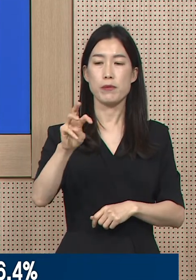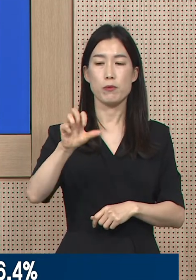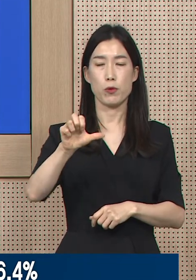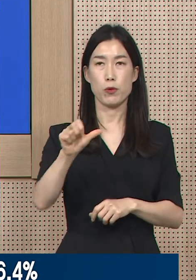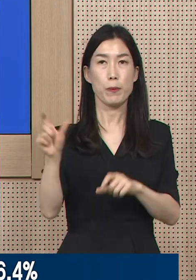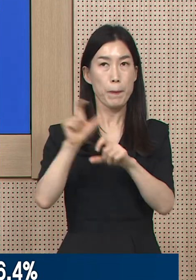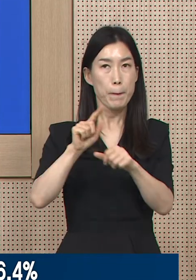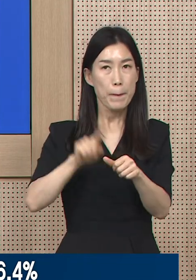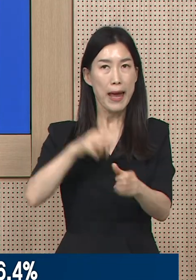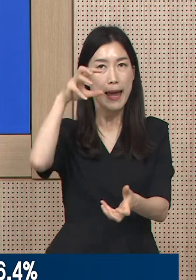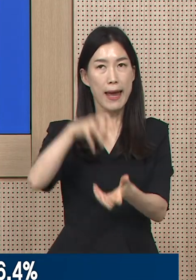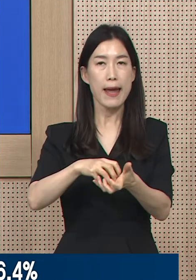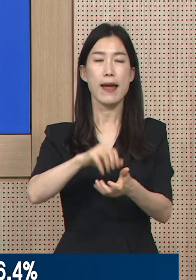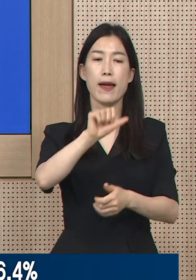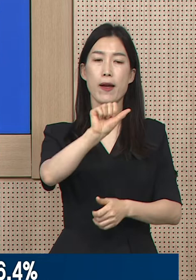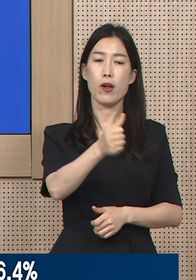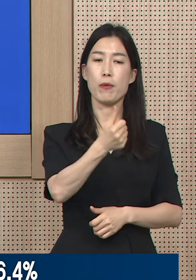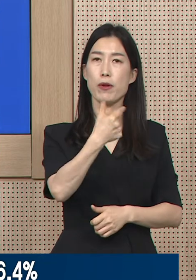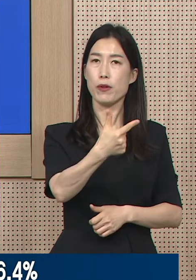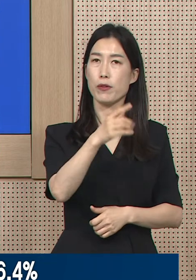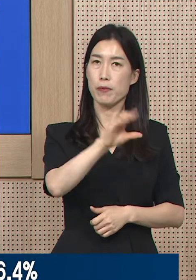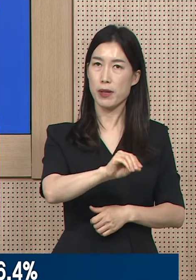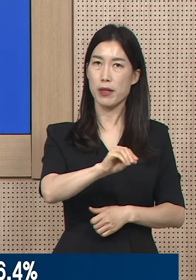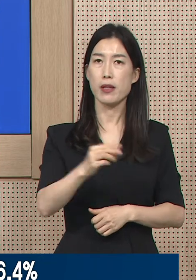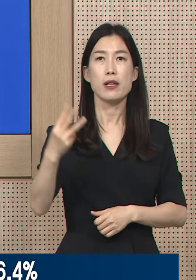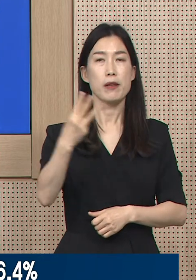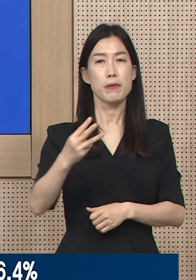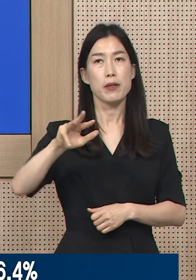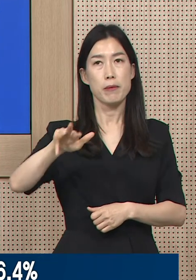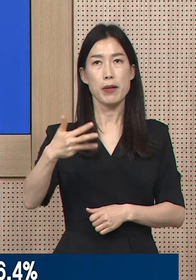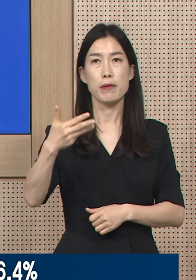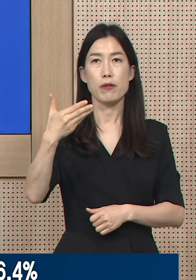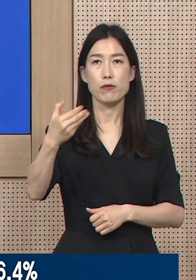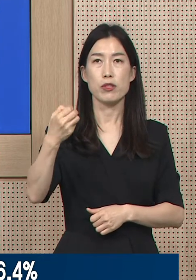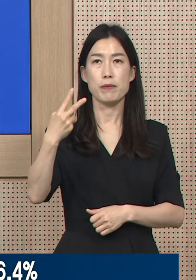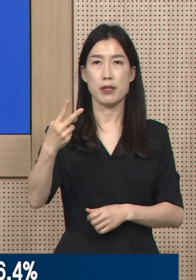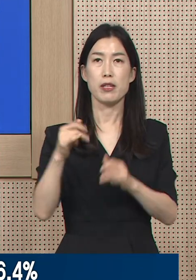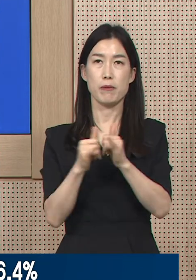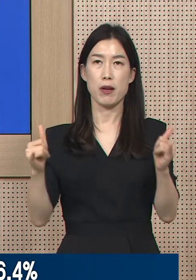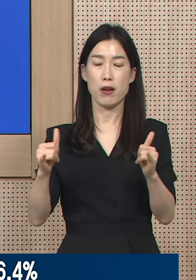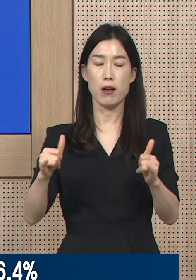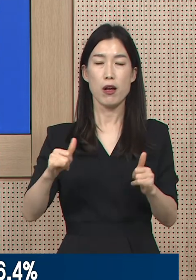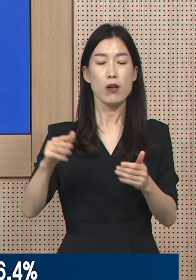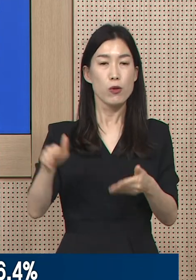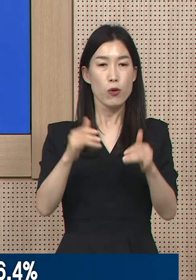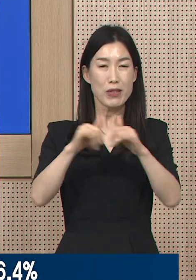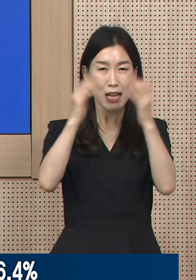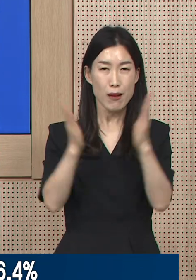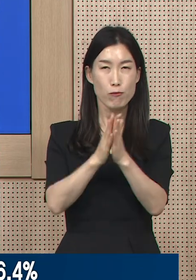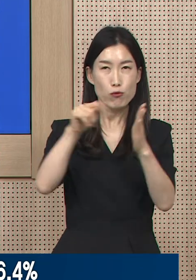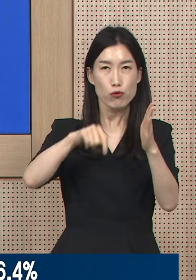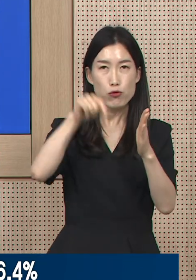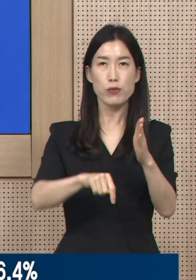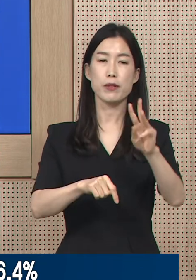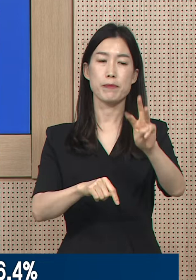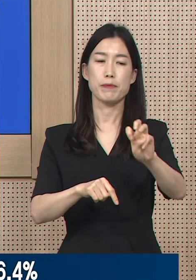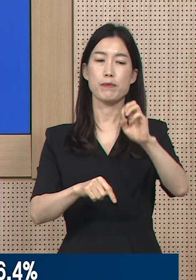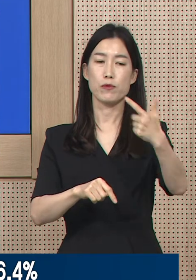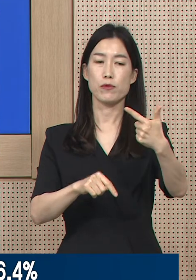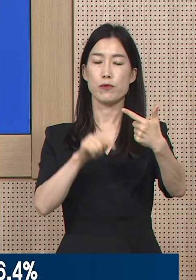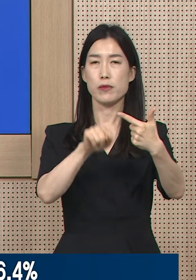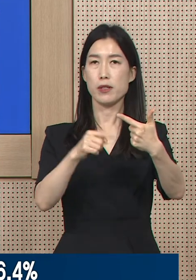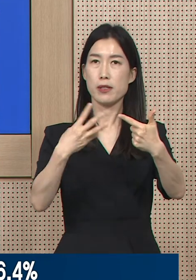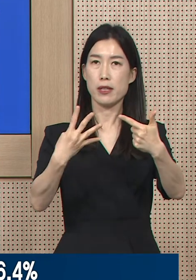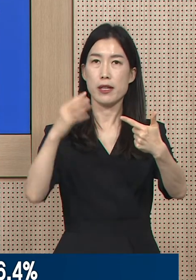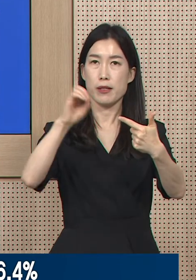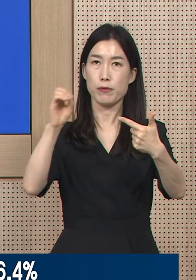증가한 5,063,892명이며 전체 도우미 누적 확진률은 36.4%입니다.